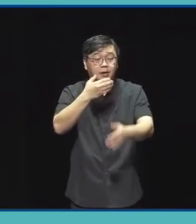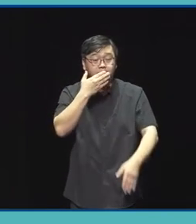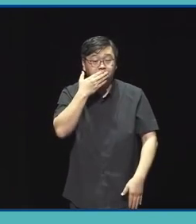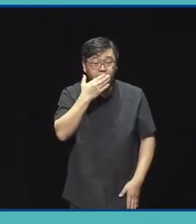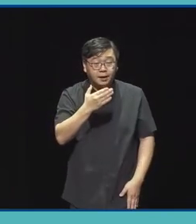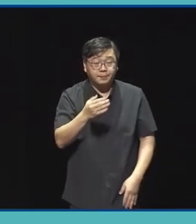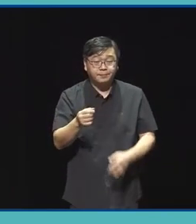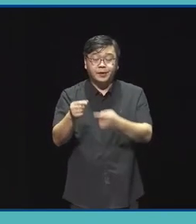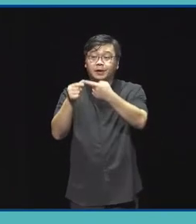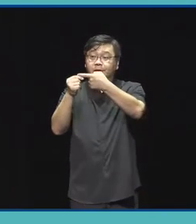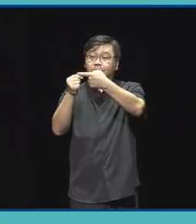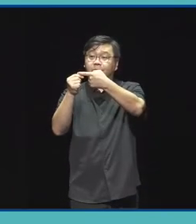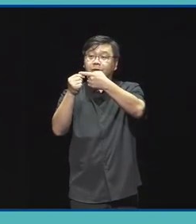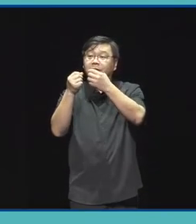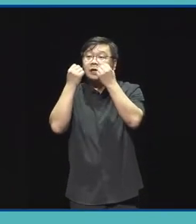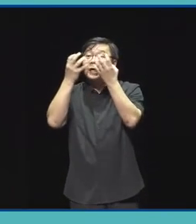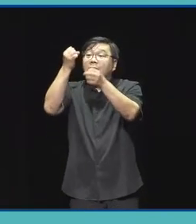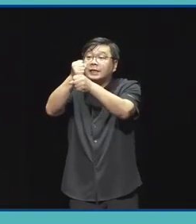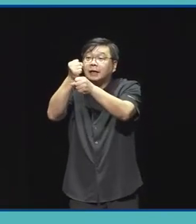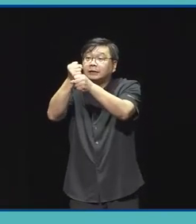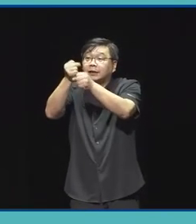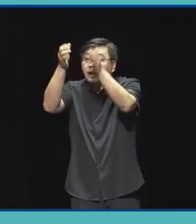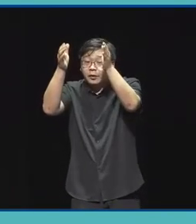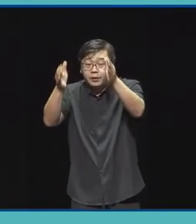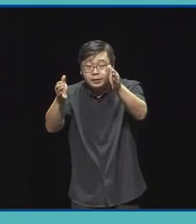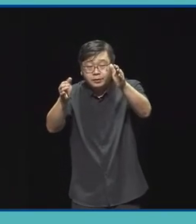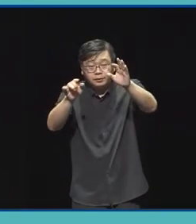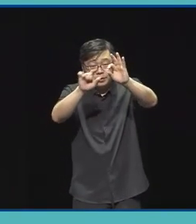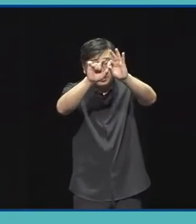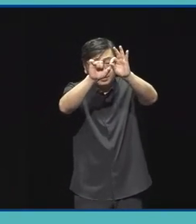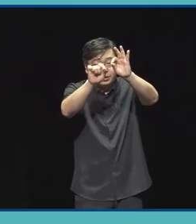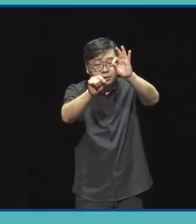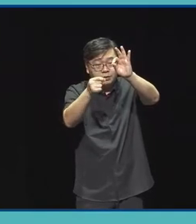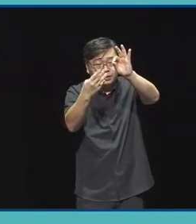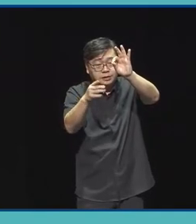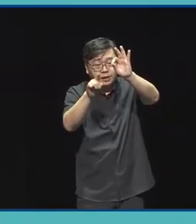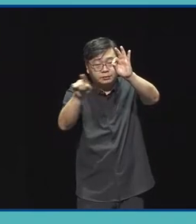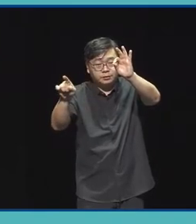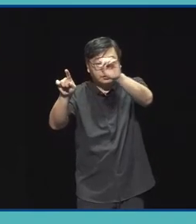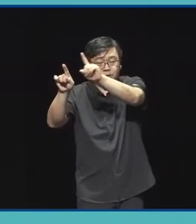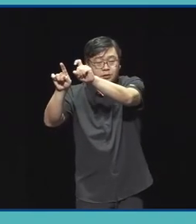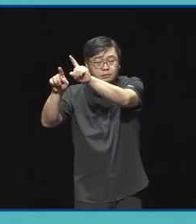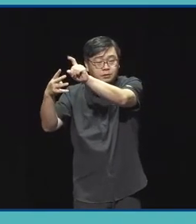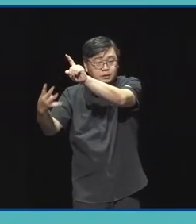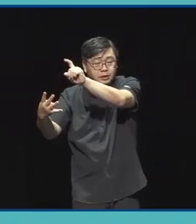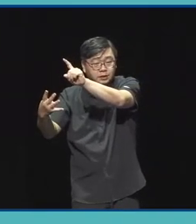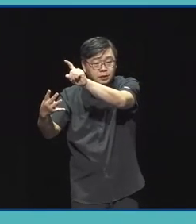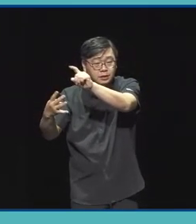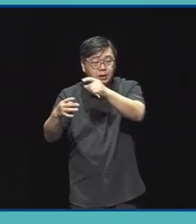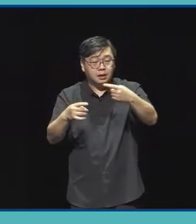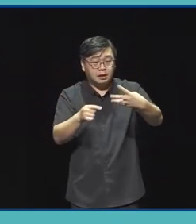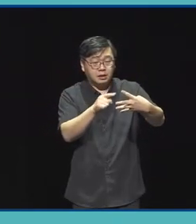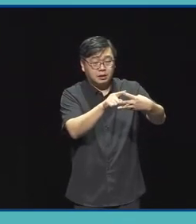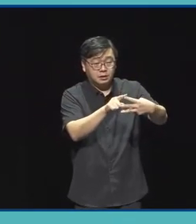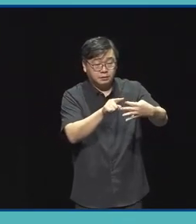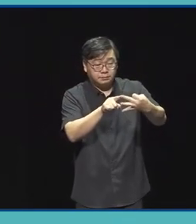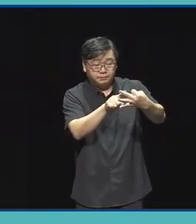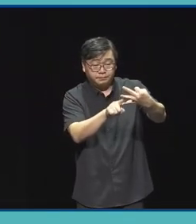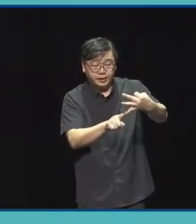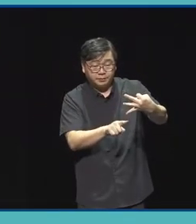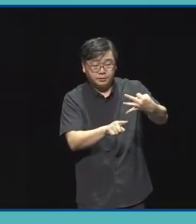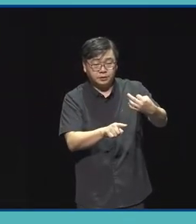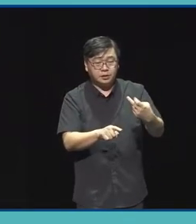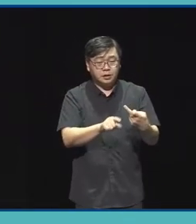과정은 10월 4일부터 접수를 시작하고요 그 외 과정은 올해 12월 며칠 주에 진행할 예정이라는 거 다시 한번 강조드립니다